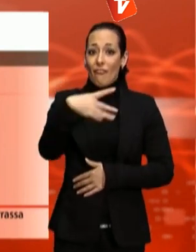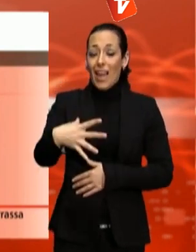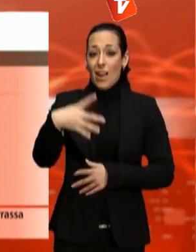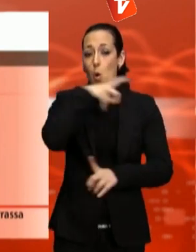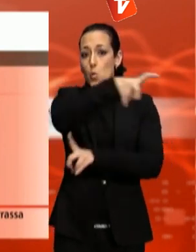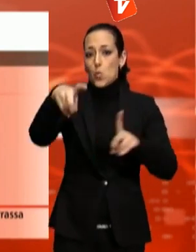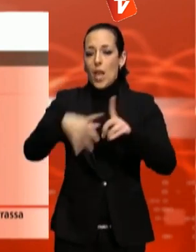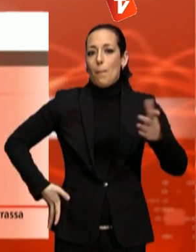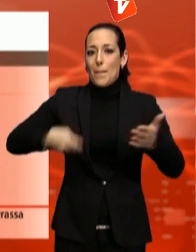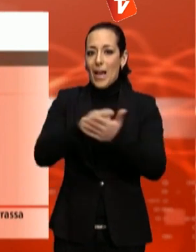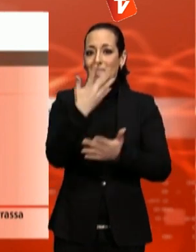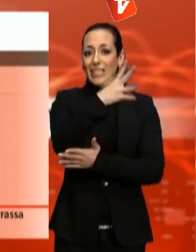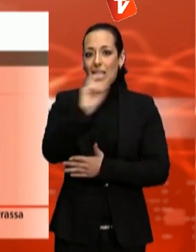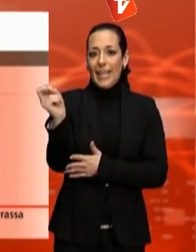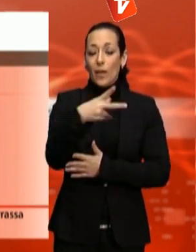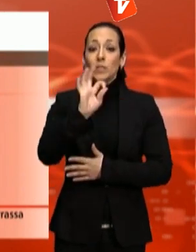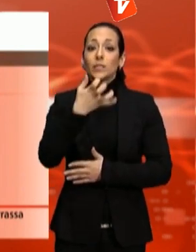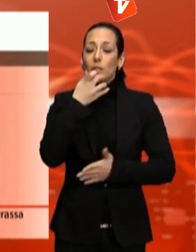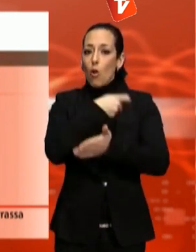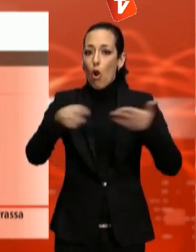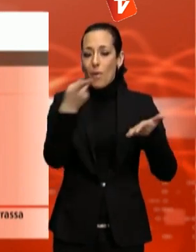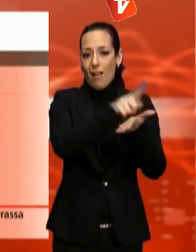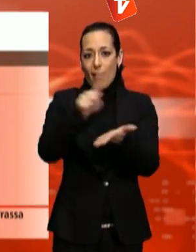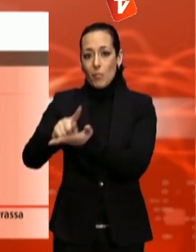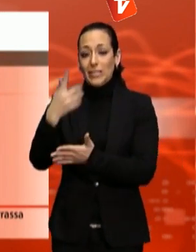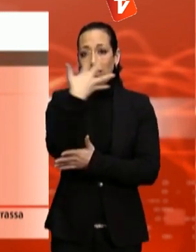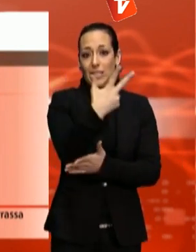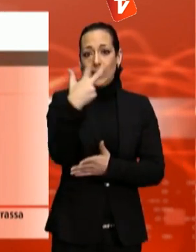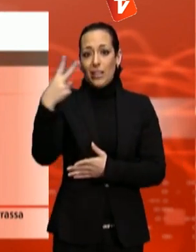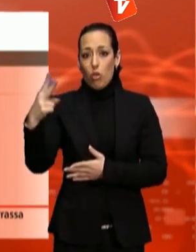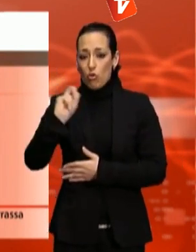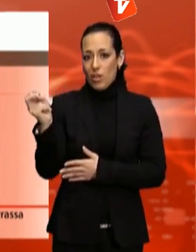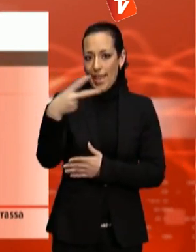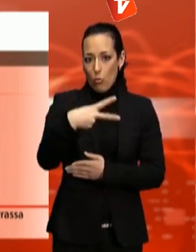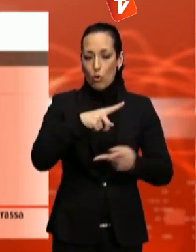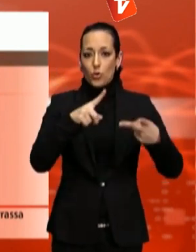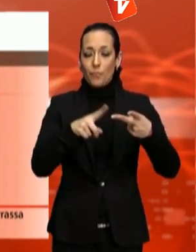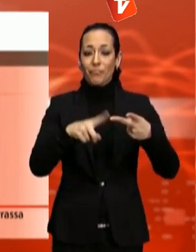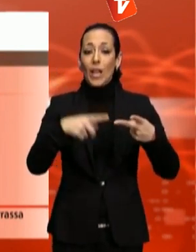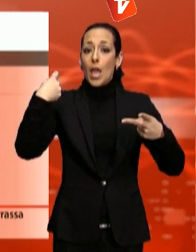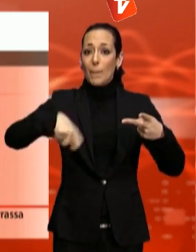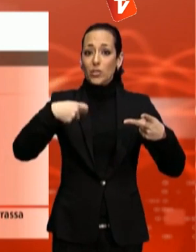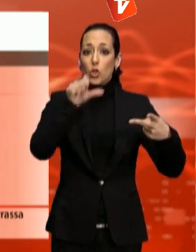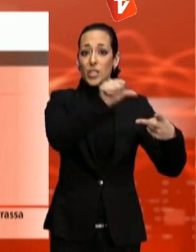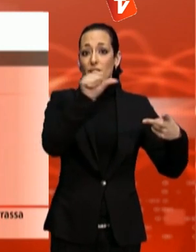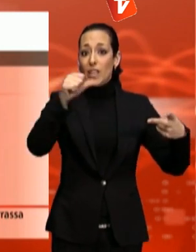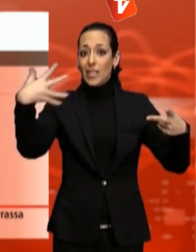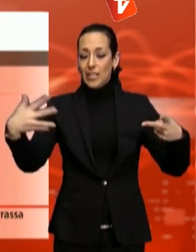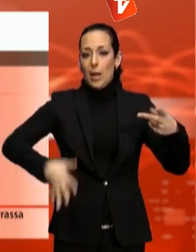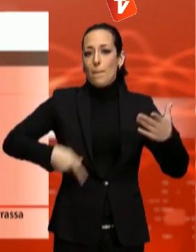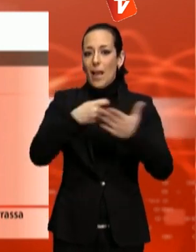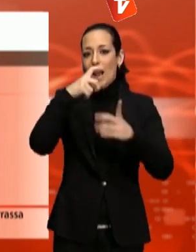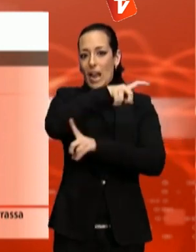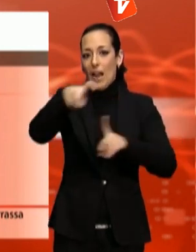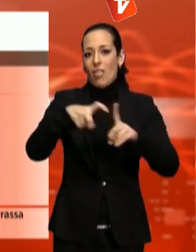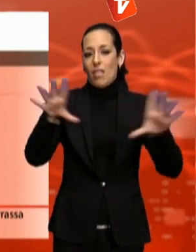tinguin una renda de fins a 532 euros mensuals. Els que rebin una pensió de fins a 665 hauran de pagar 10 euros anuals